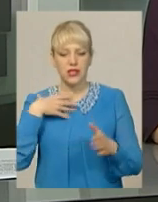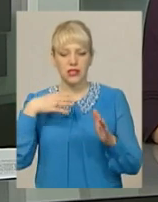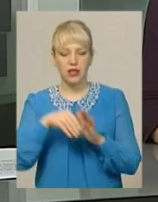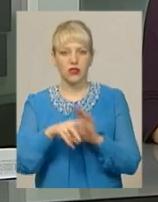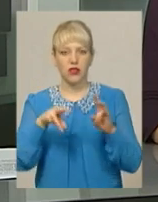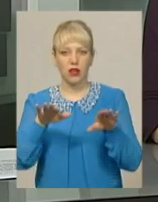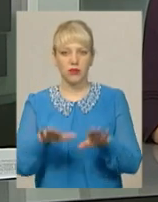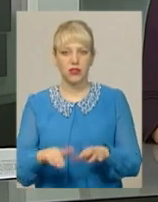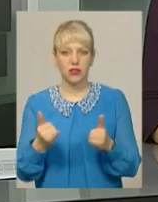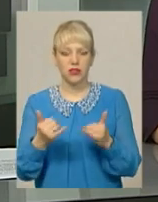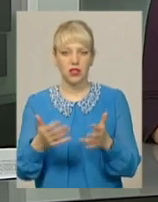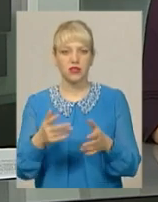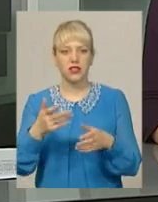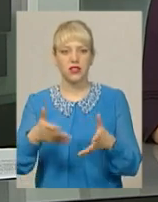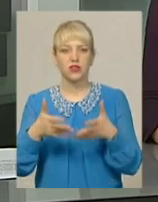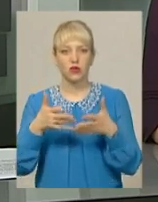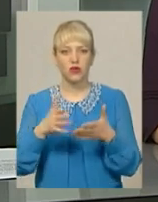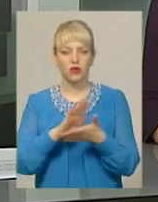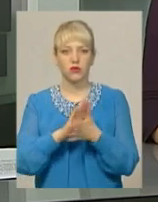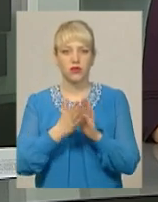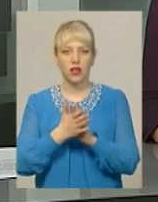Наразі правоохоронці з'ясовують обставини ДТП.